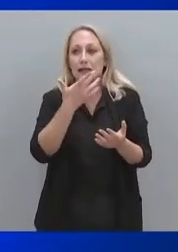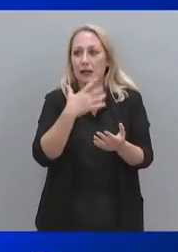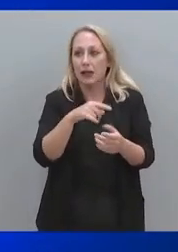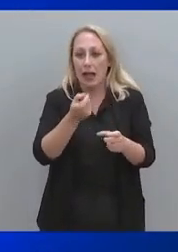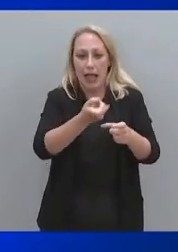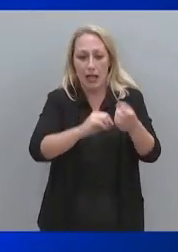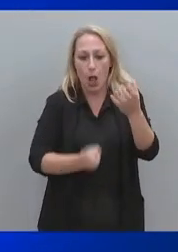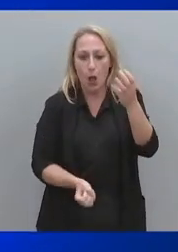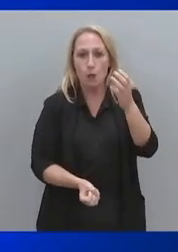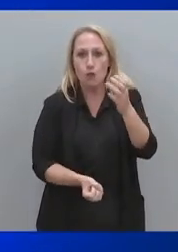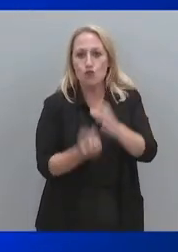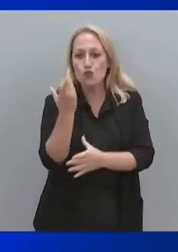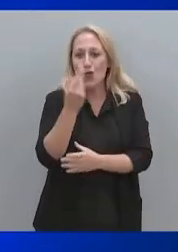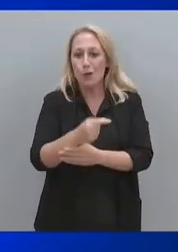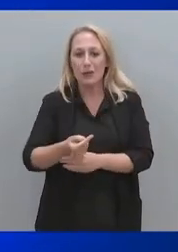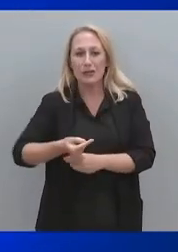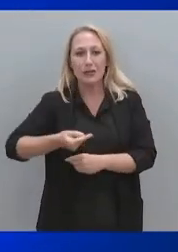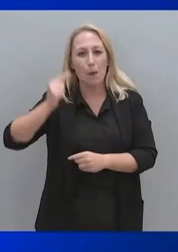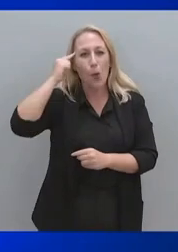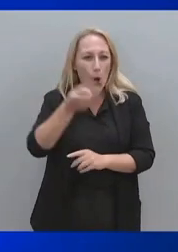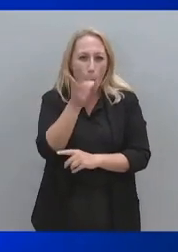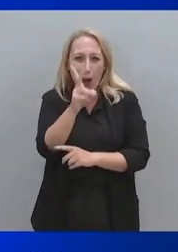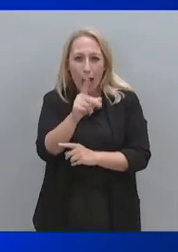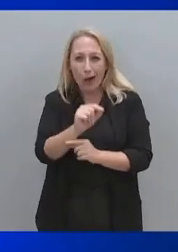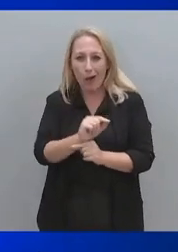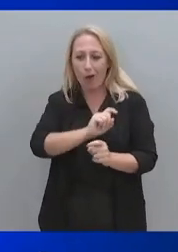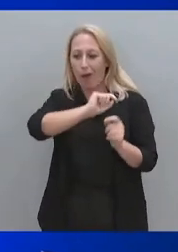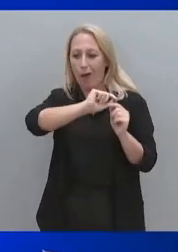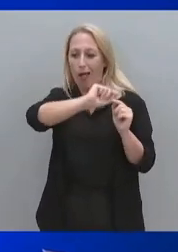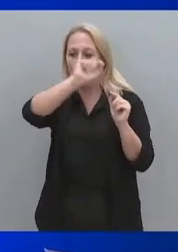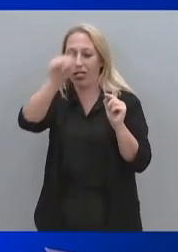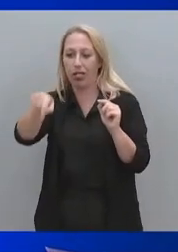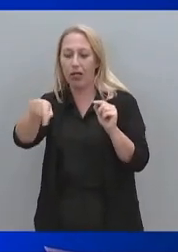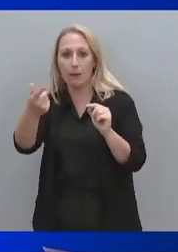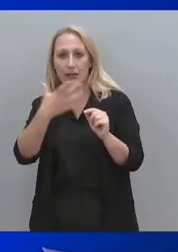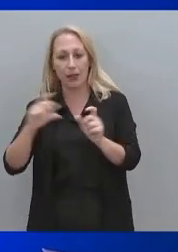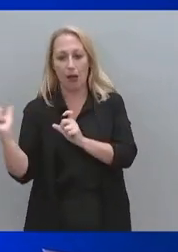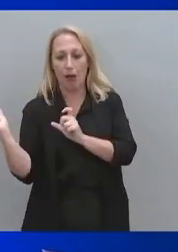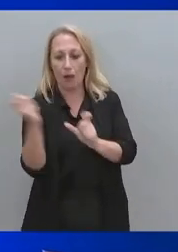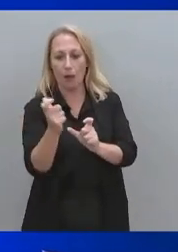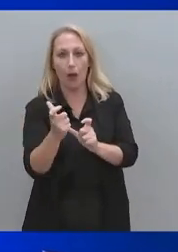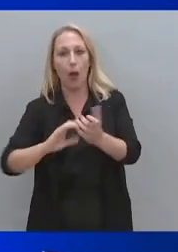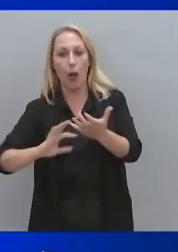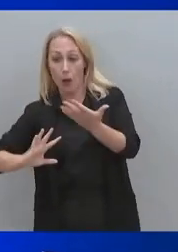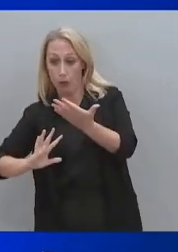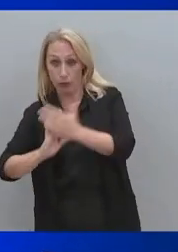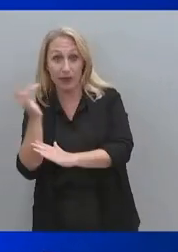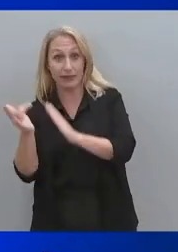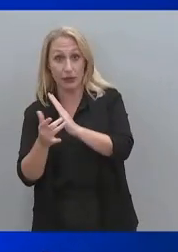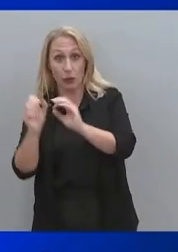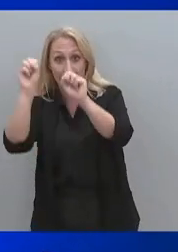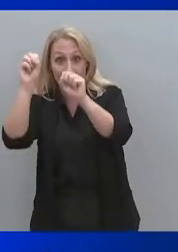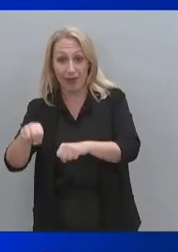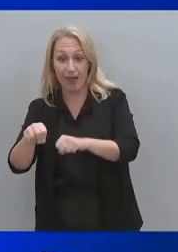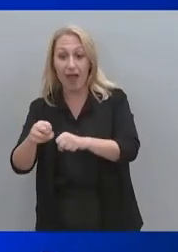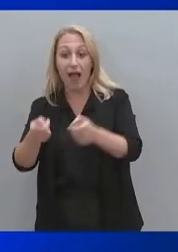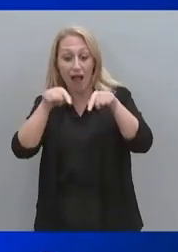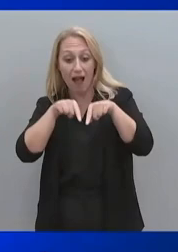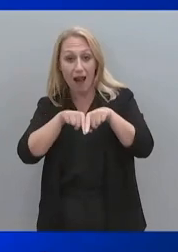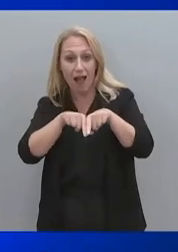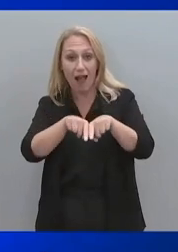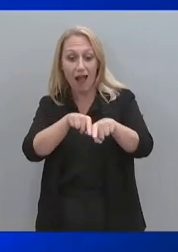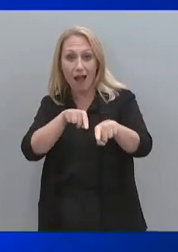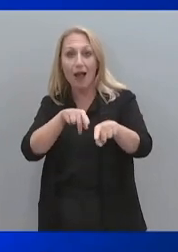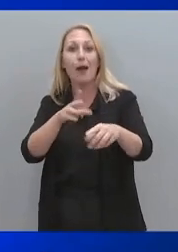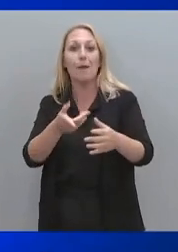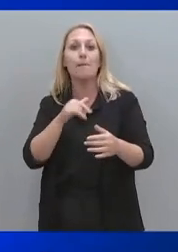τη δυνατότητα να παρισφίσει κάποιος στο κινητό του αλλά είναι ένα πραγματικό πρόβλημα το οποίο πρέπει να αντιμετωπίσουμε. Άρα μη